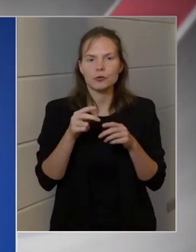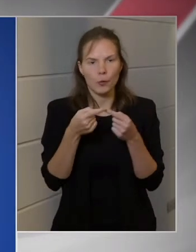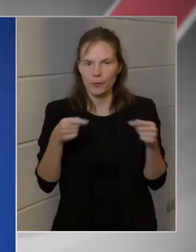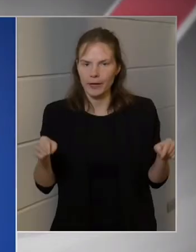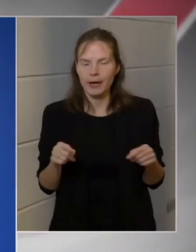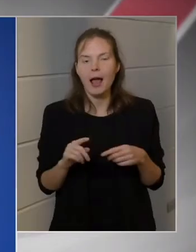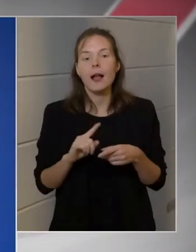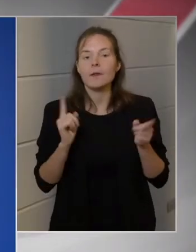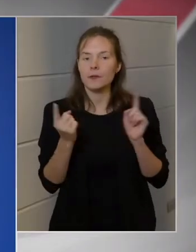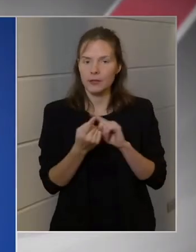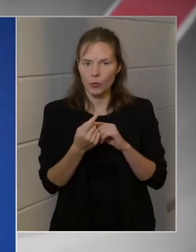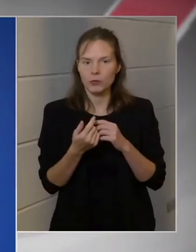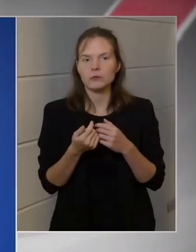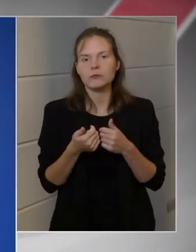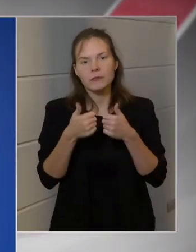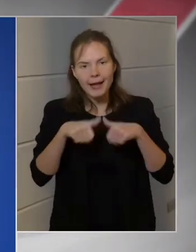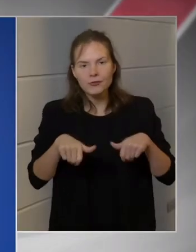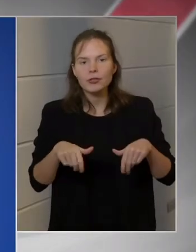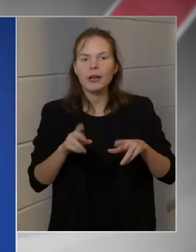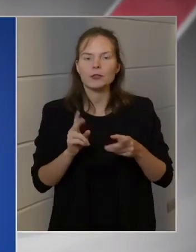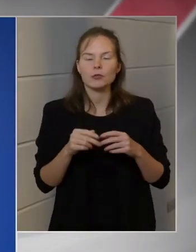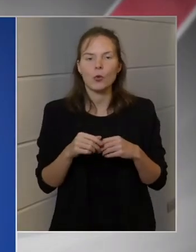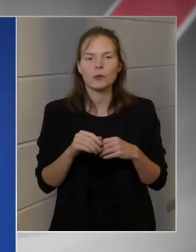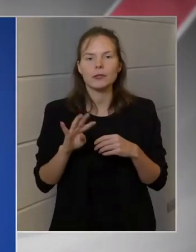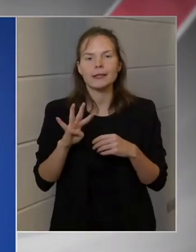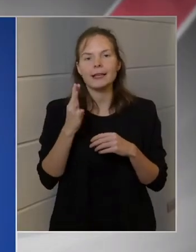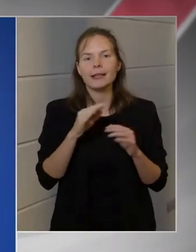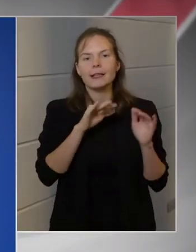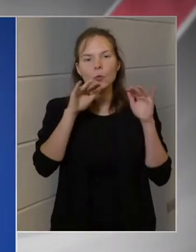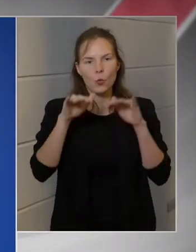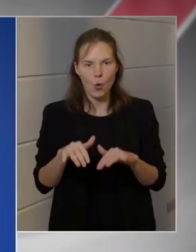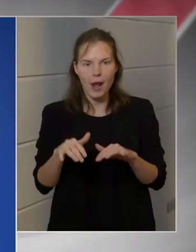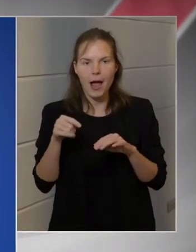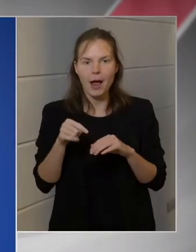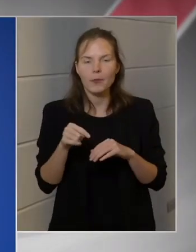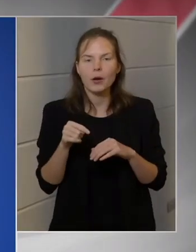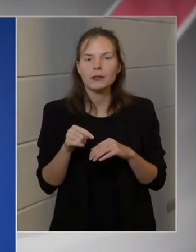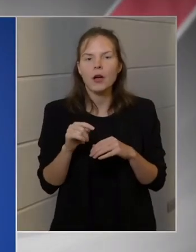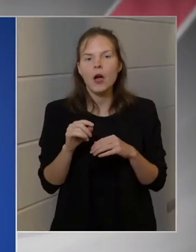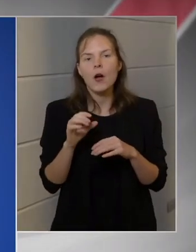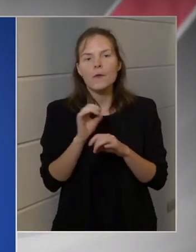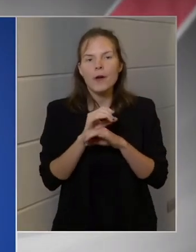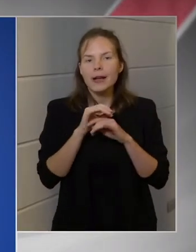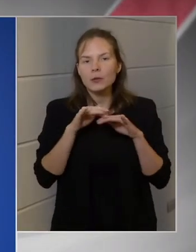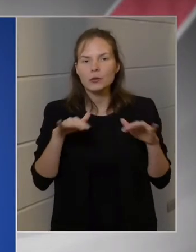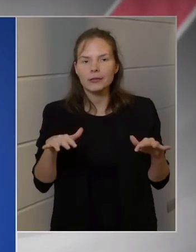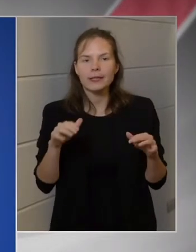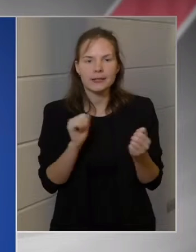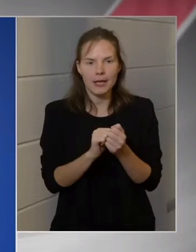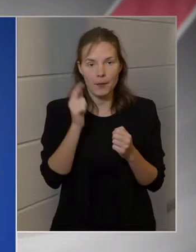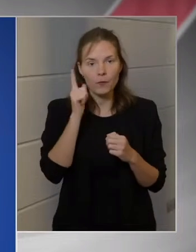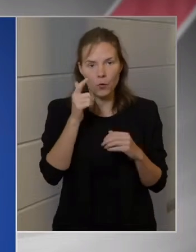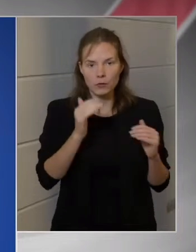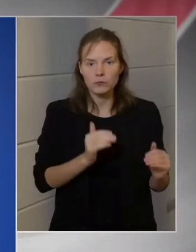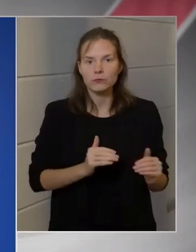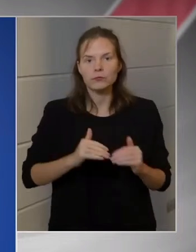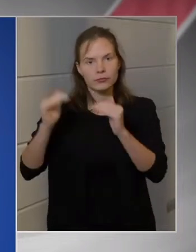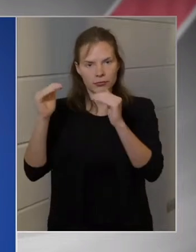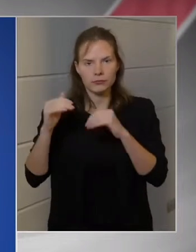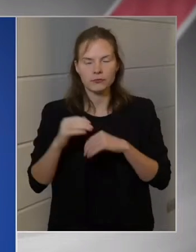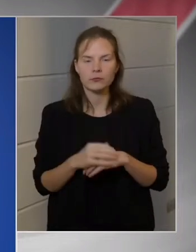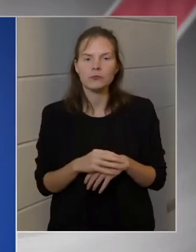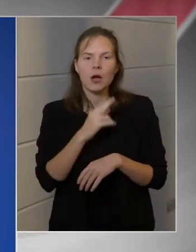egységesek, hogy a negyedik hullám során is a fertőzések száma ugrásszerűen nőni fog. A